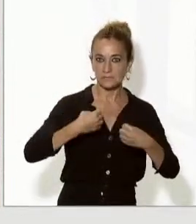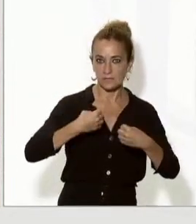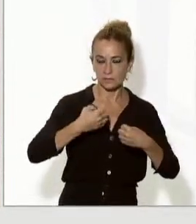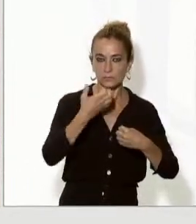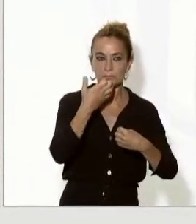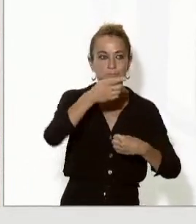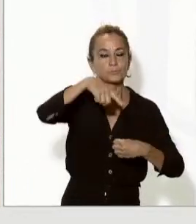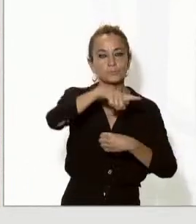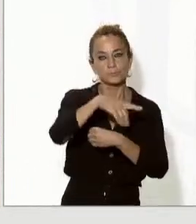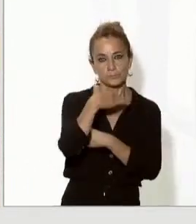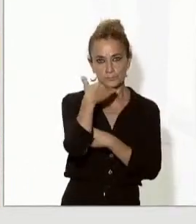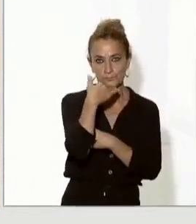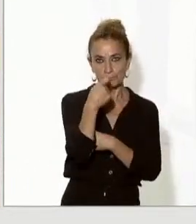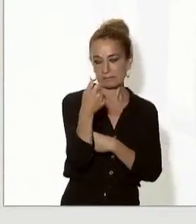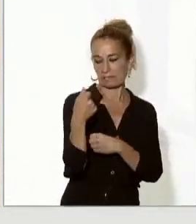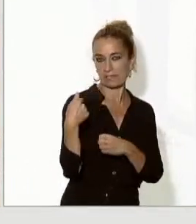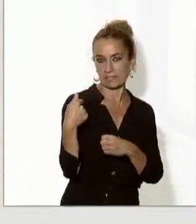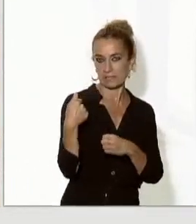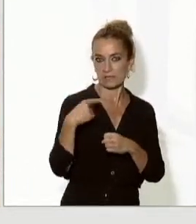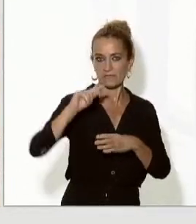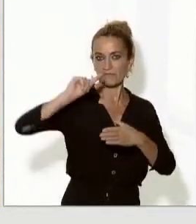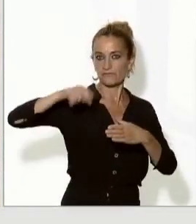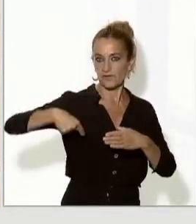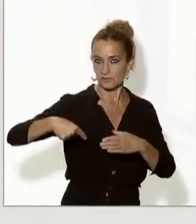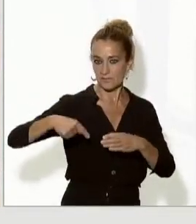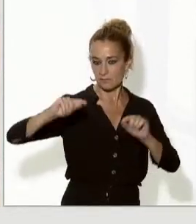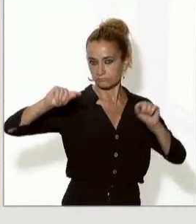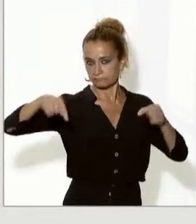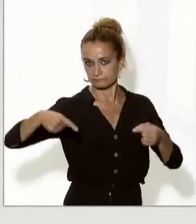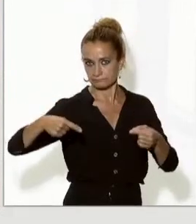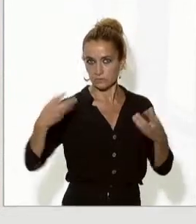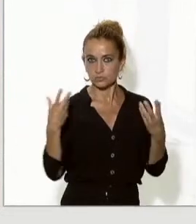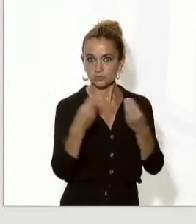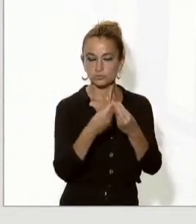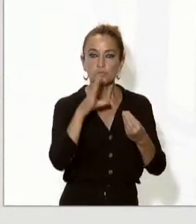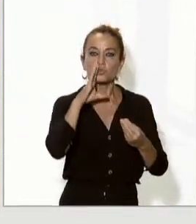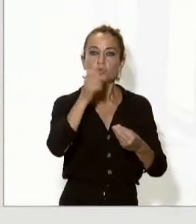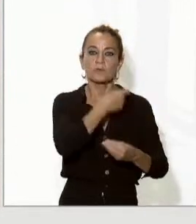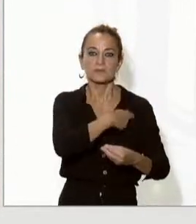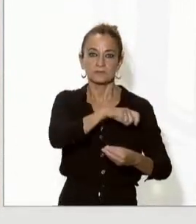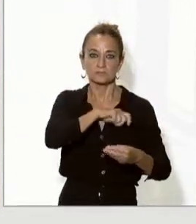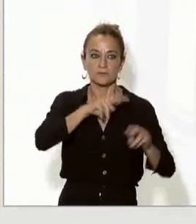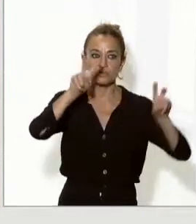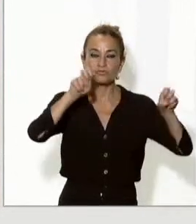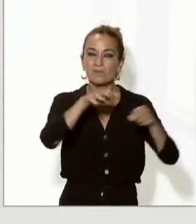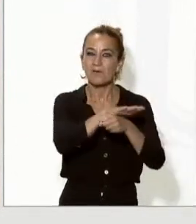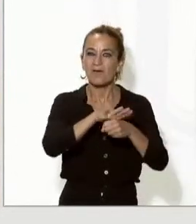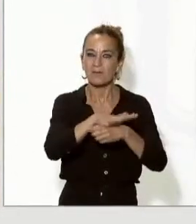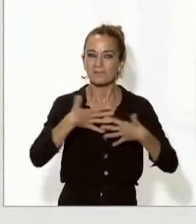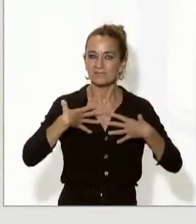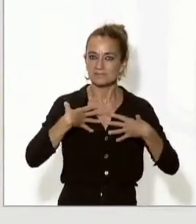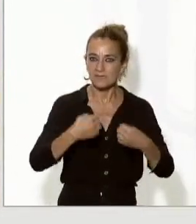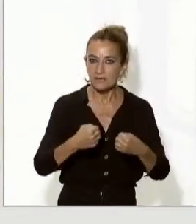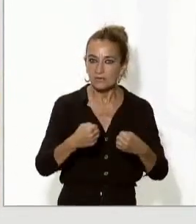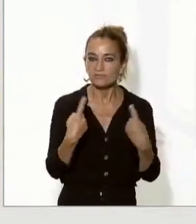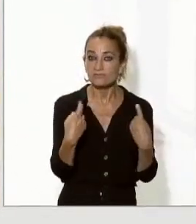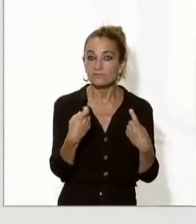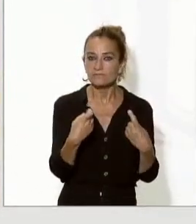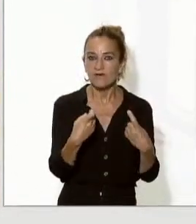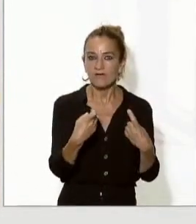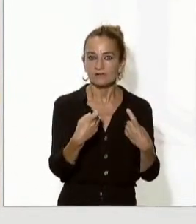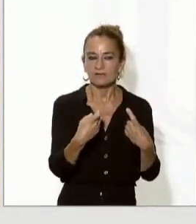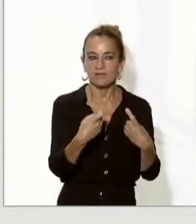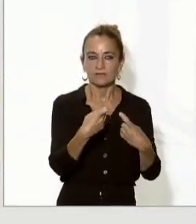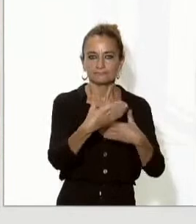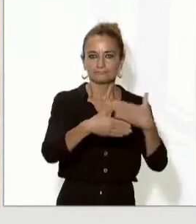saben que vam signar fa poc un acord marc també amb el govern espanyol en matèria de salut. Per tant, ara del que es tracta és de desenvolupar-lo i l'hem de